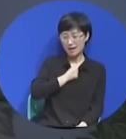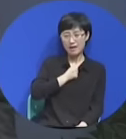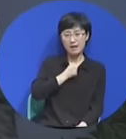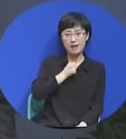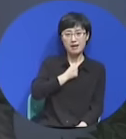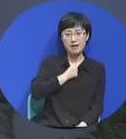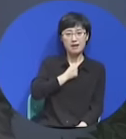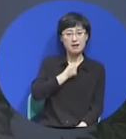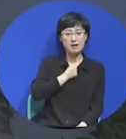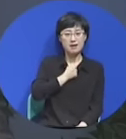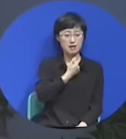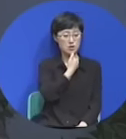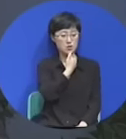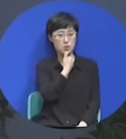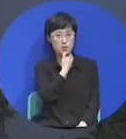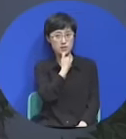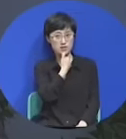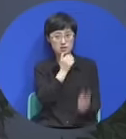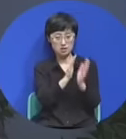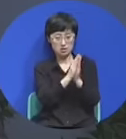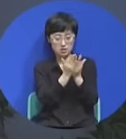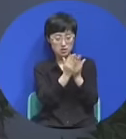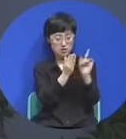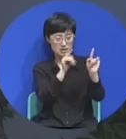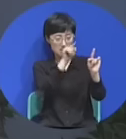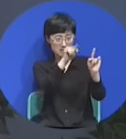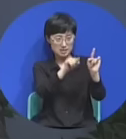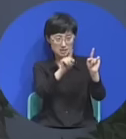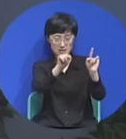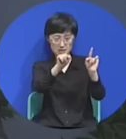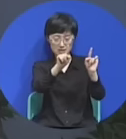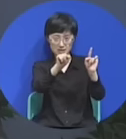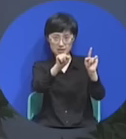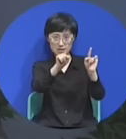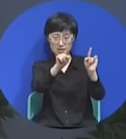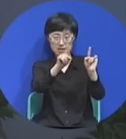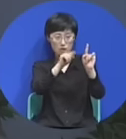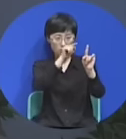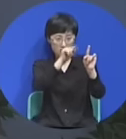로마스 1장 16절 17절을 들고 나온 겁니다.